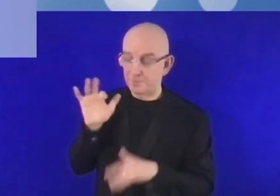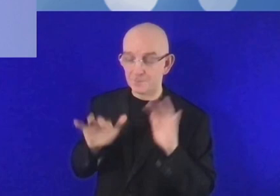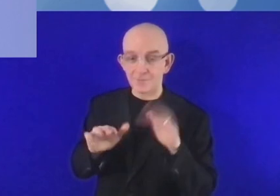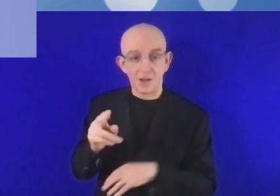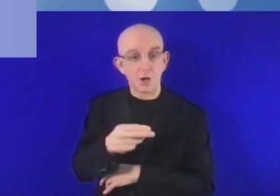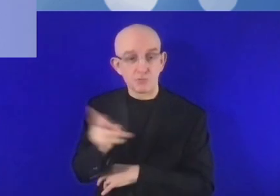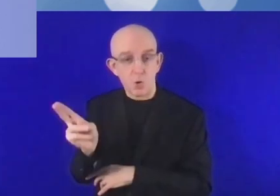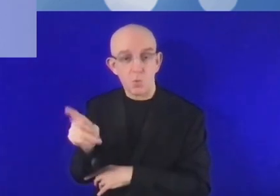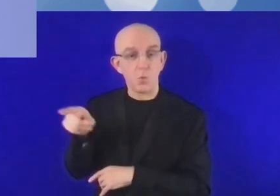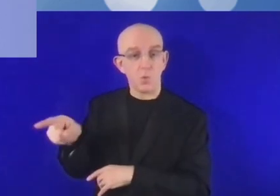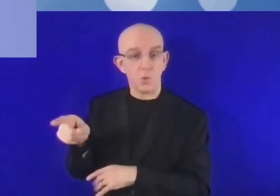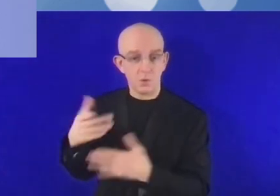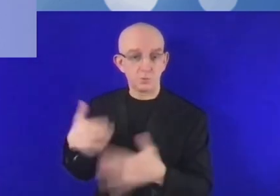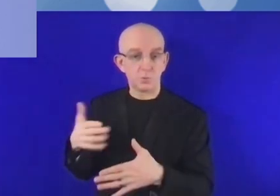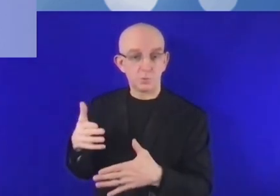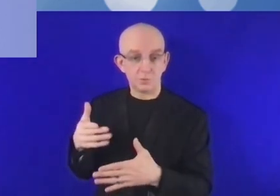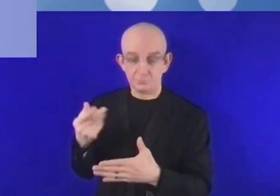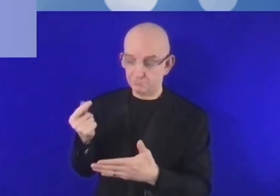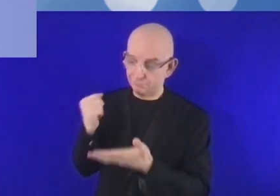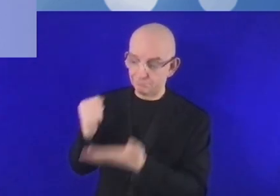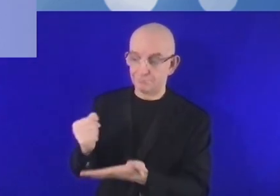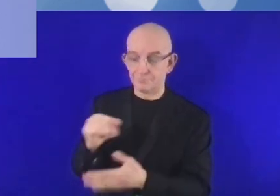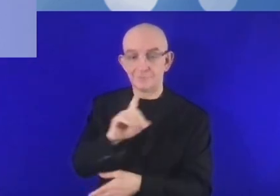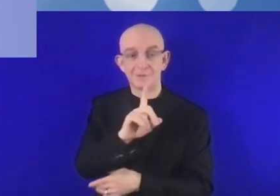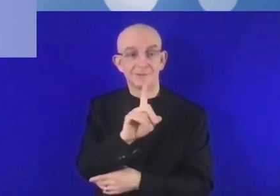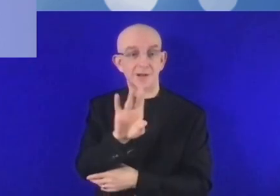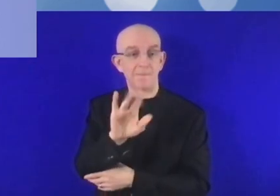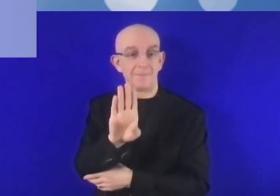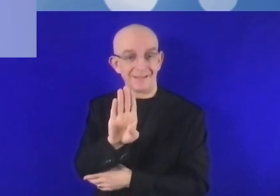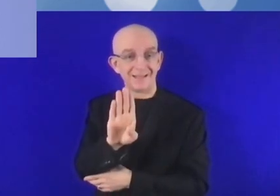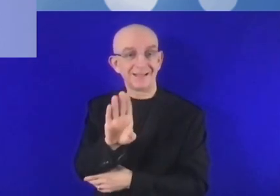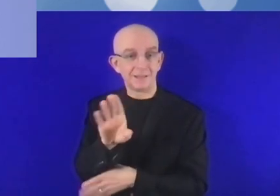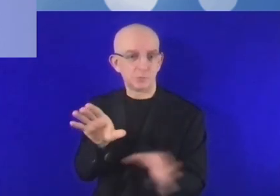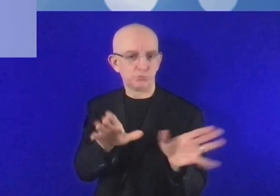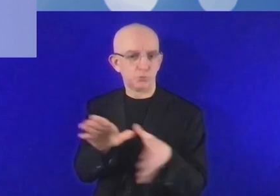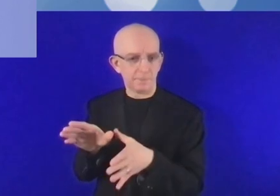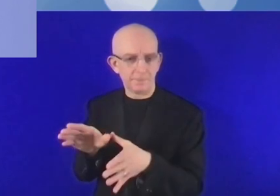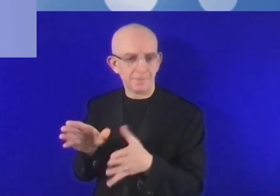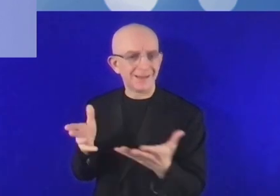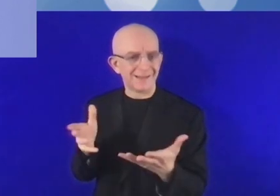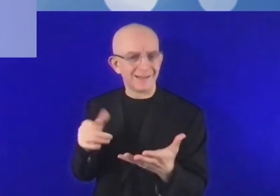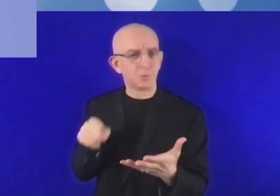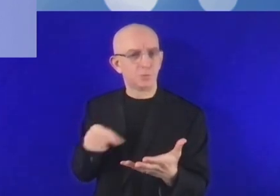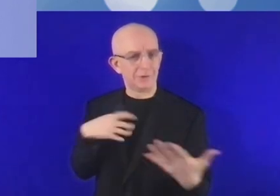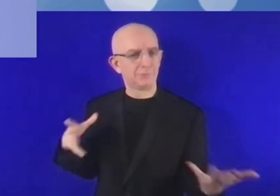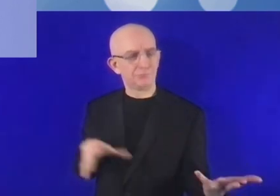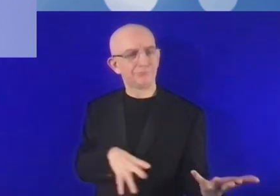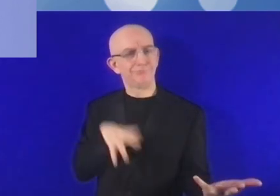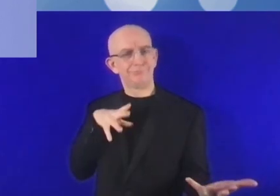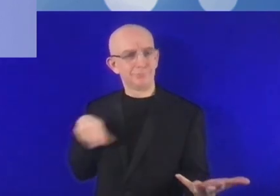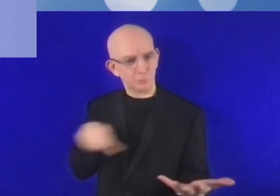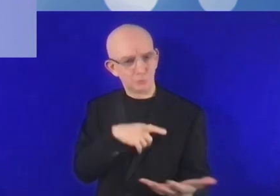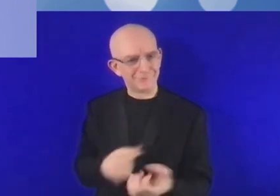au financement des petites et moyennes entreprises, mais aussi des start-up. Les start-up font partie des PME, bien sûr.